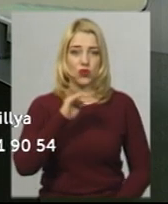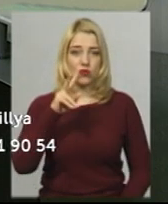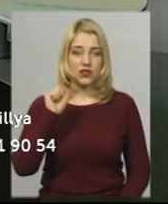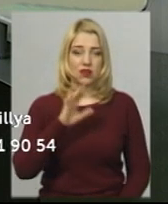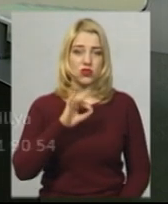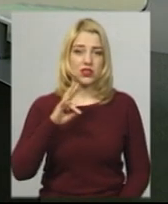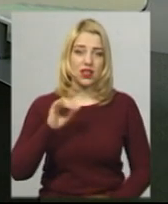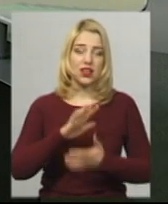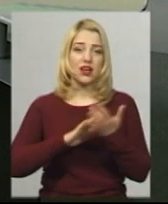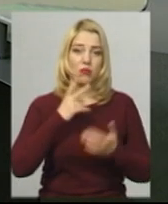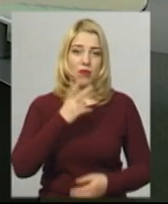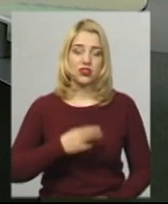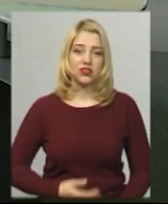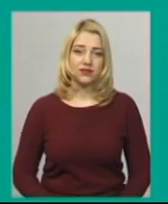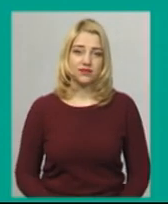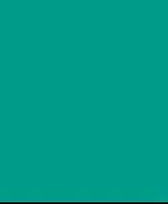Фіновська. Далі ви побачите.